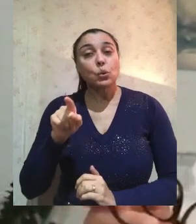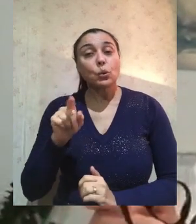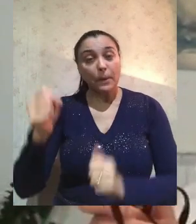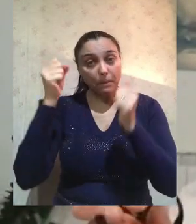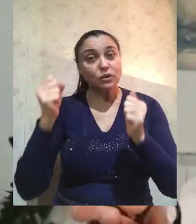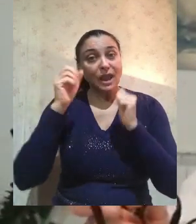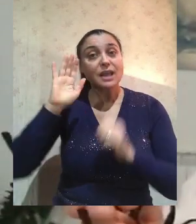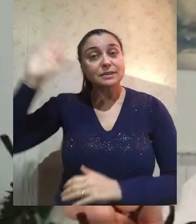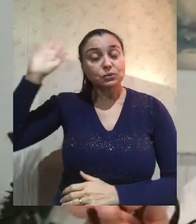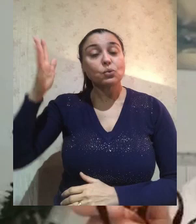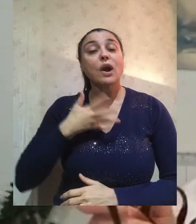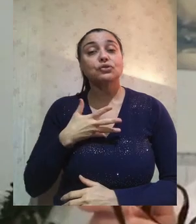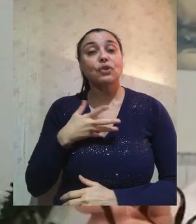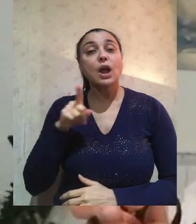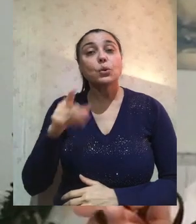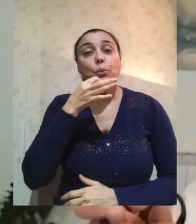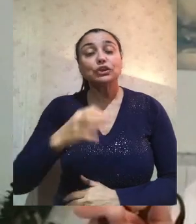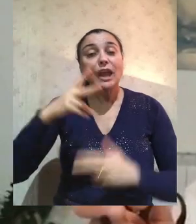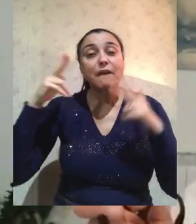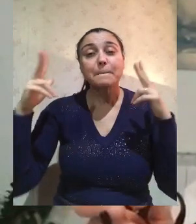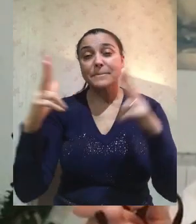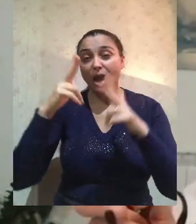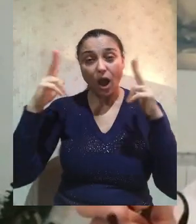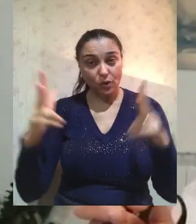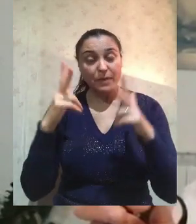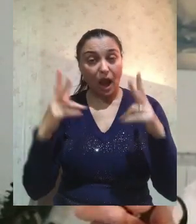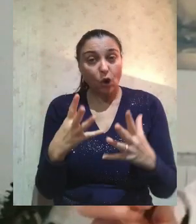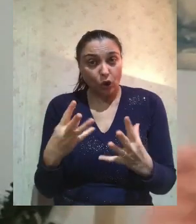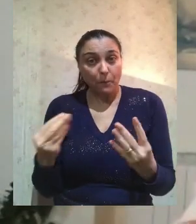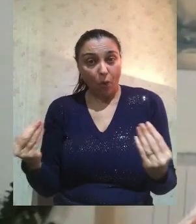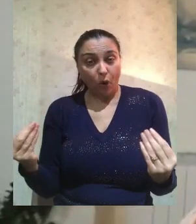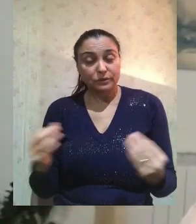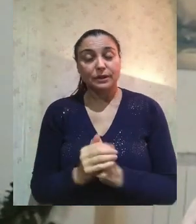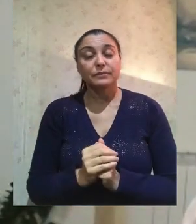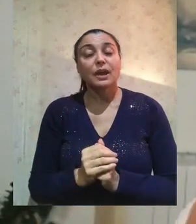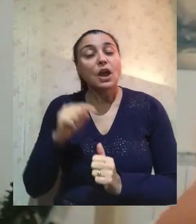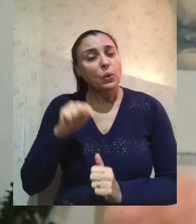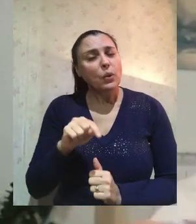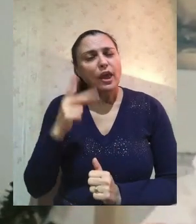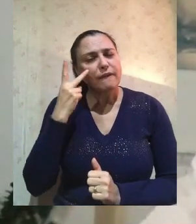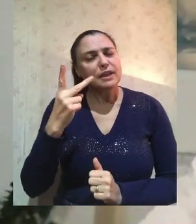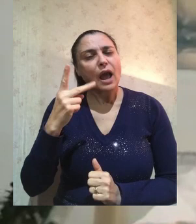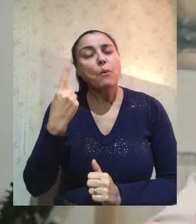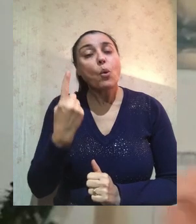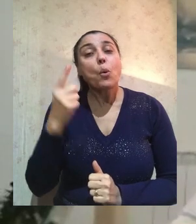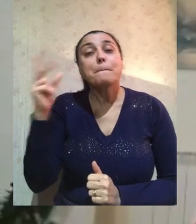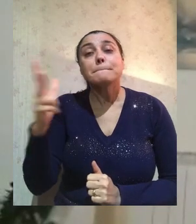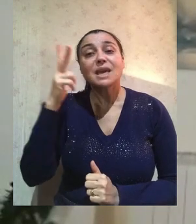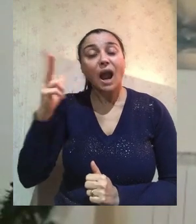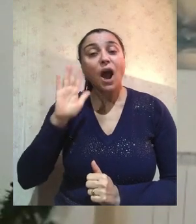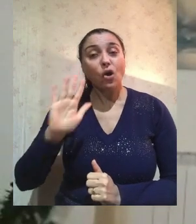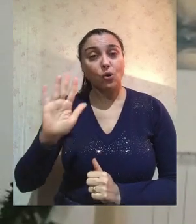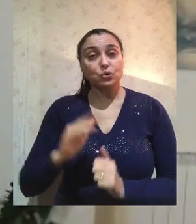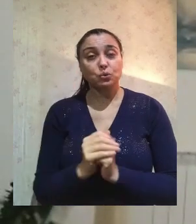metodica, regolare, reggiamo la parola del Signore. Un miracolo tra i molteplici che Gesù ha fatto